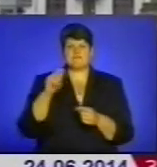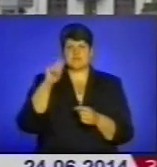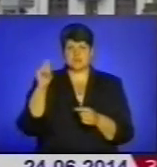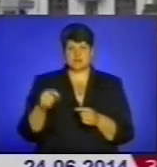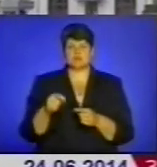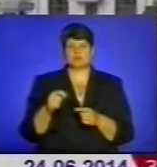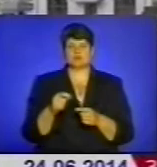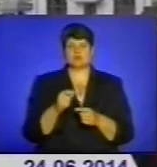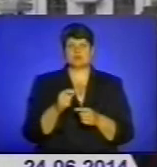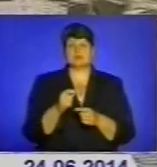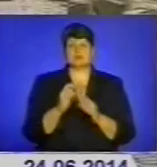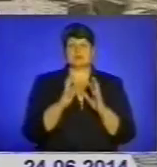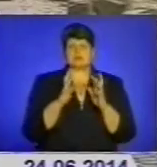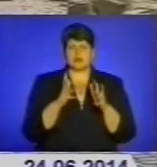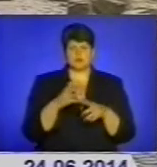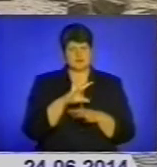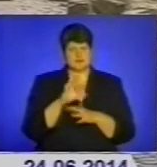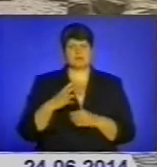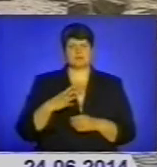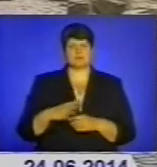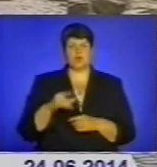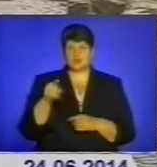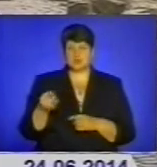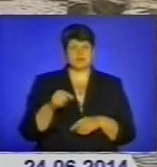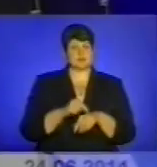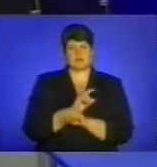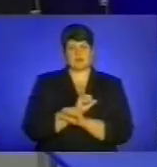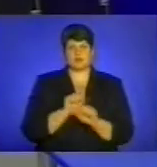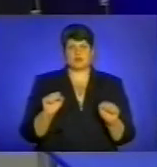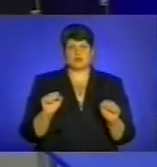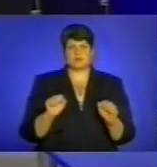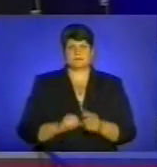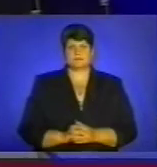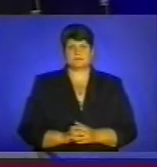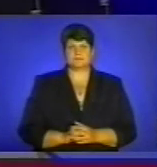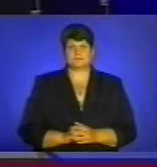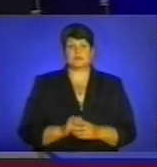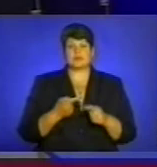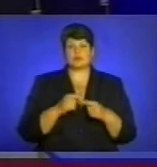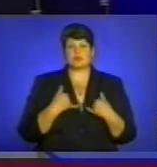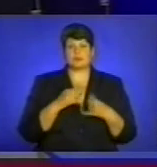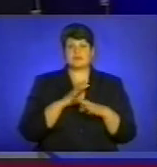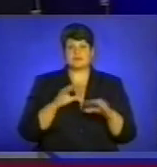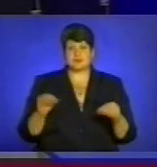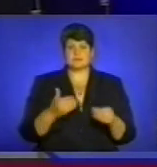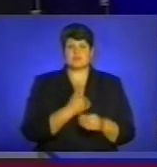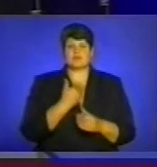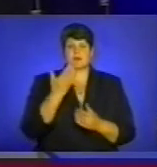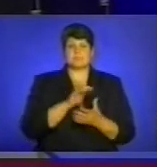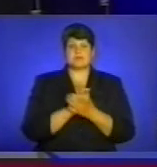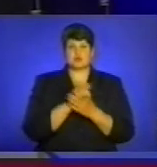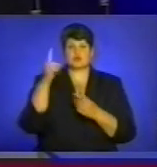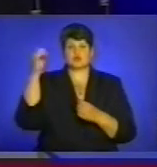оця, вона все витримала. От її рухати не можна. На цьому в мене все. Бажаю вам мирного і